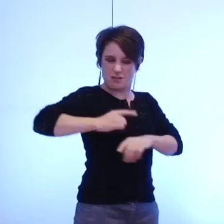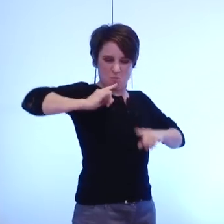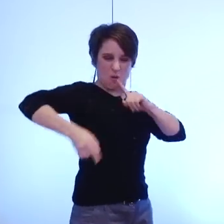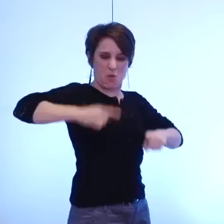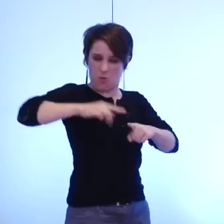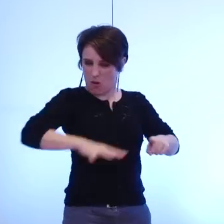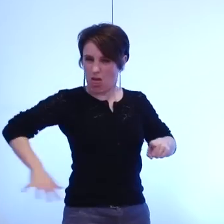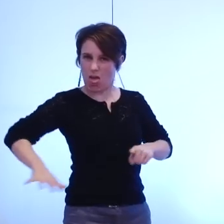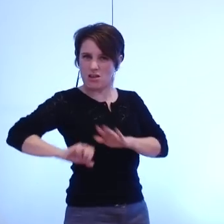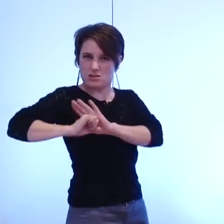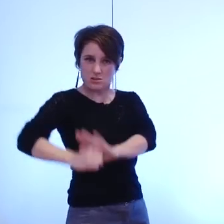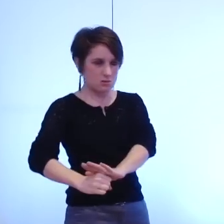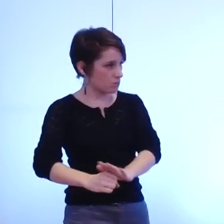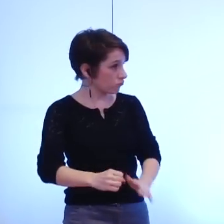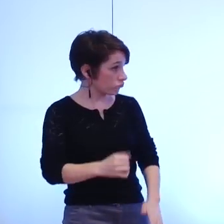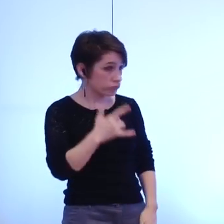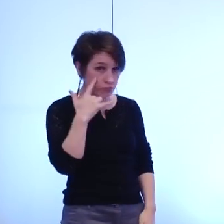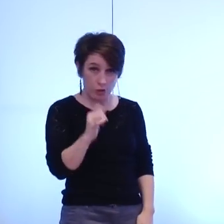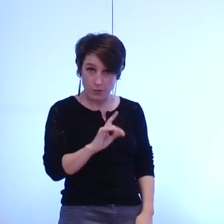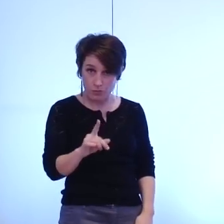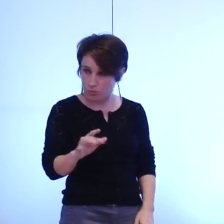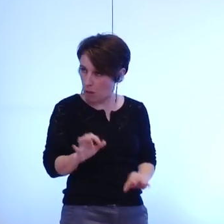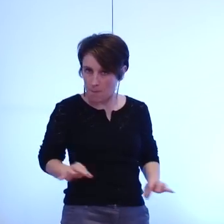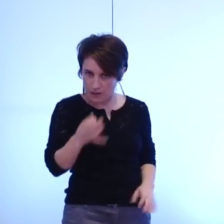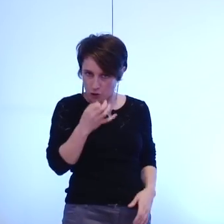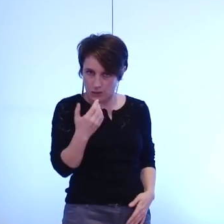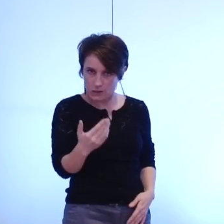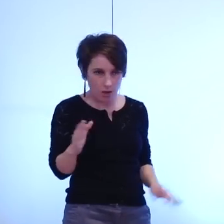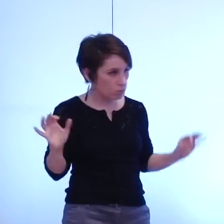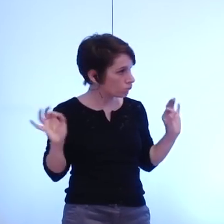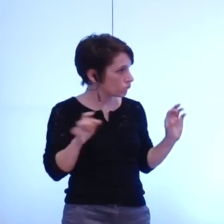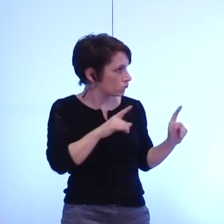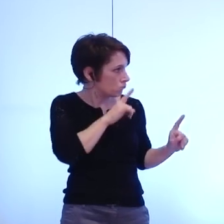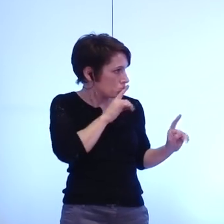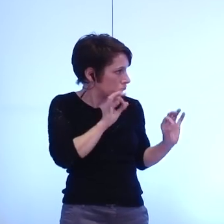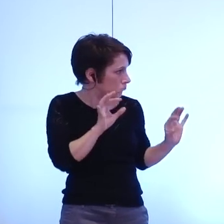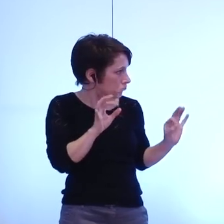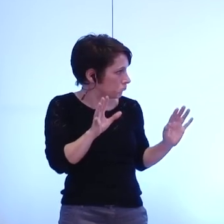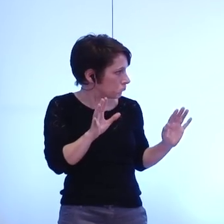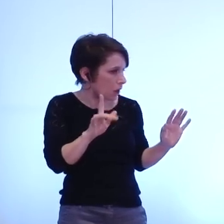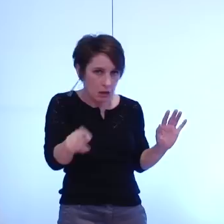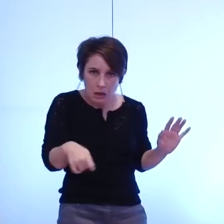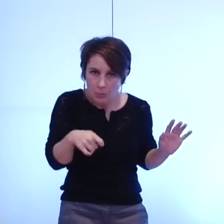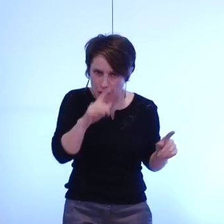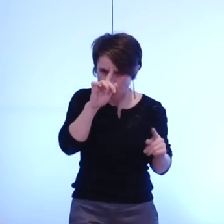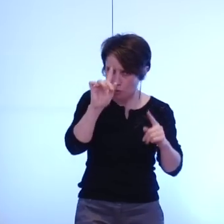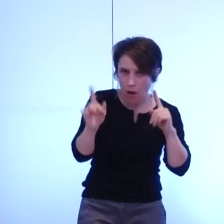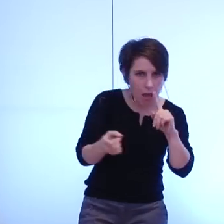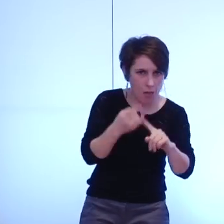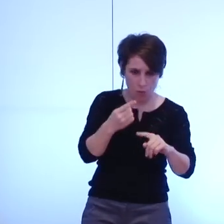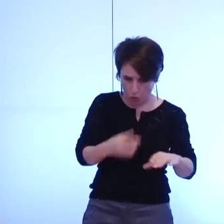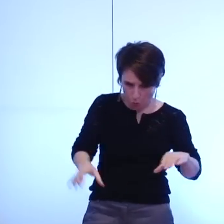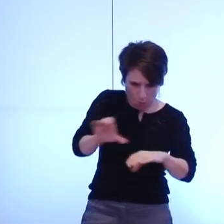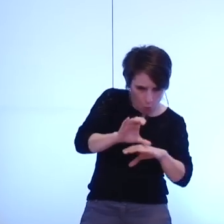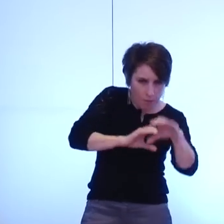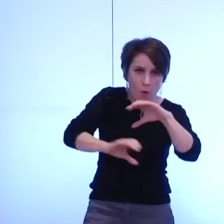d'autres ou avez-vous vu que la question qui est celle des complémentarités doivent se traduire soit